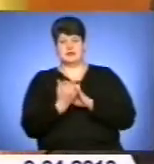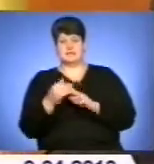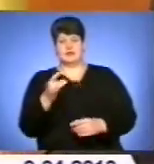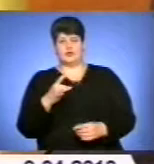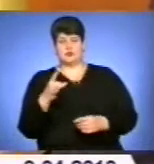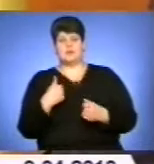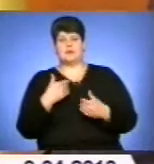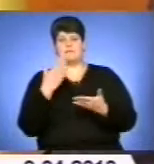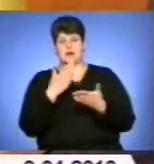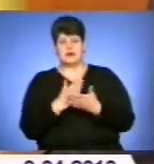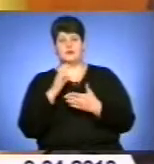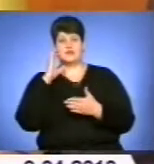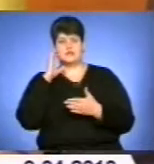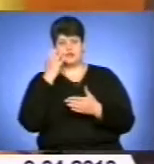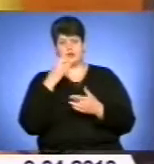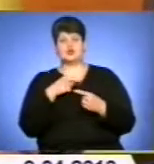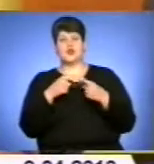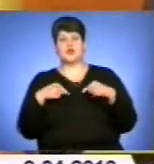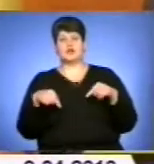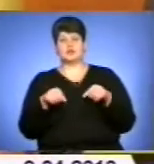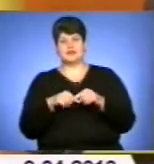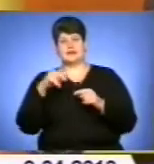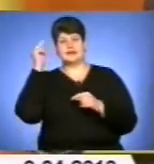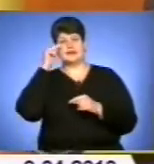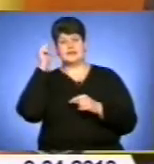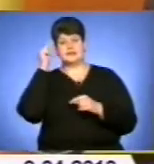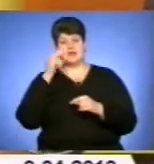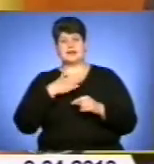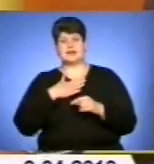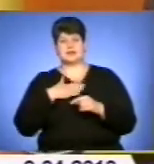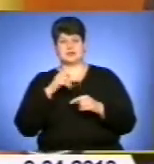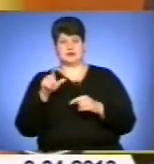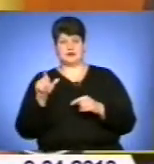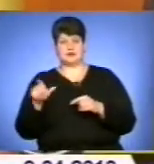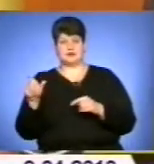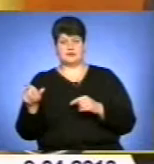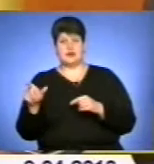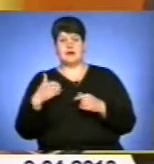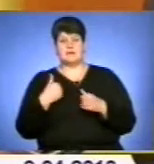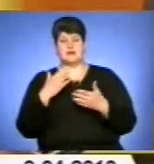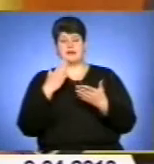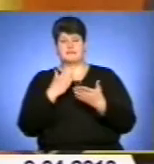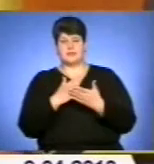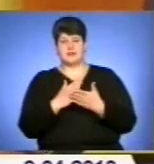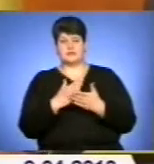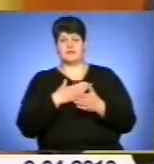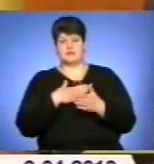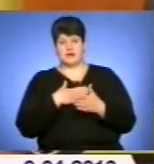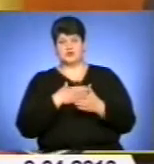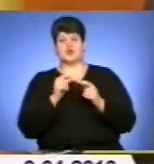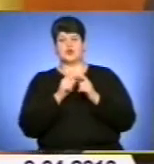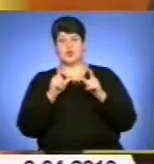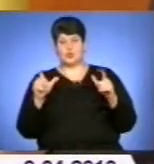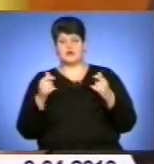серйозно організувати навчання наших кадрів. Має в нас школа, яка в нас створена,